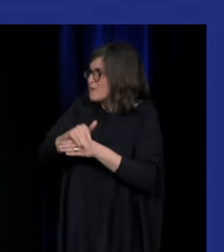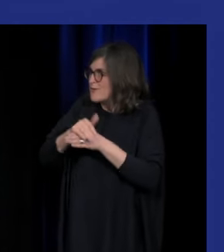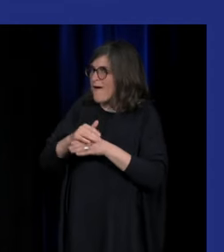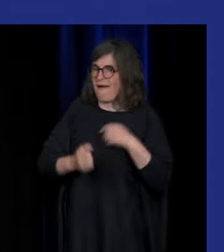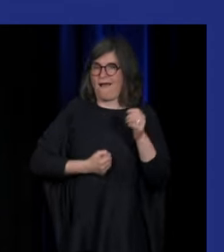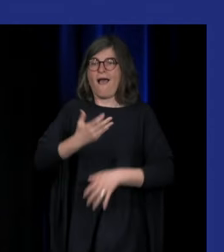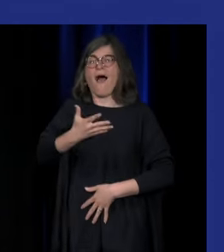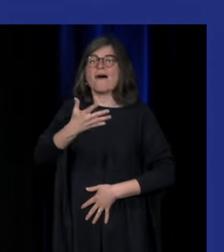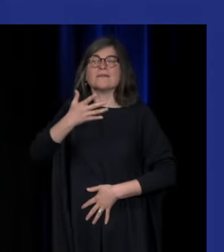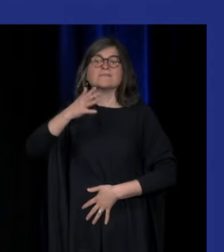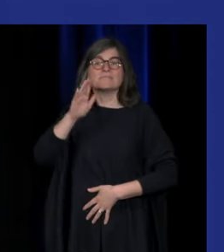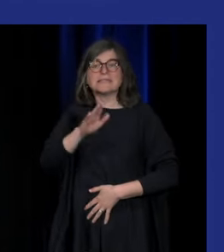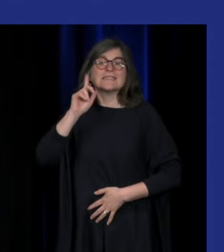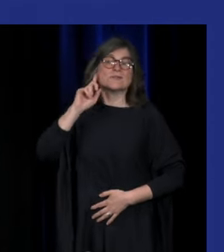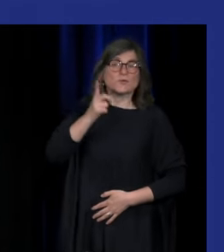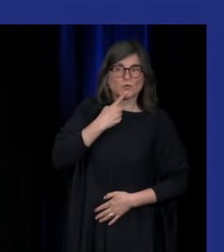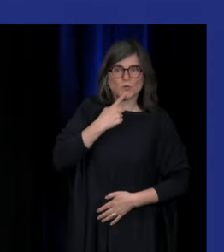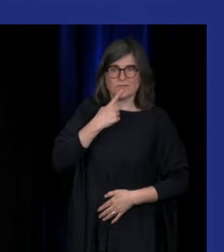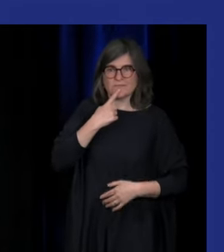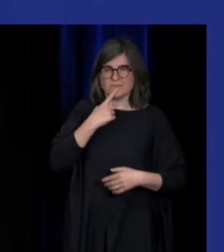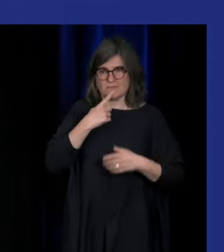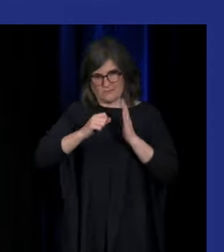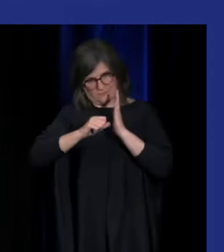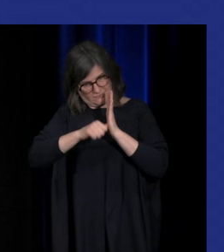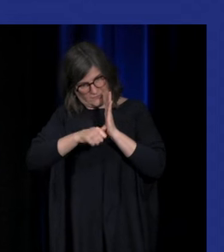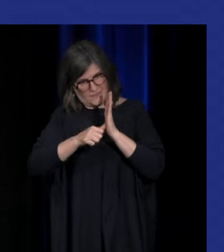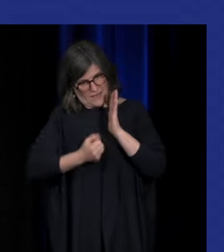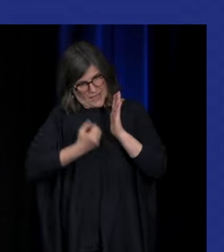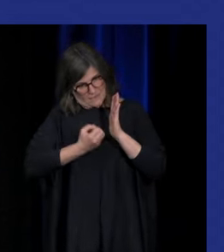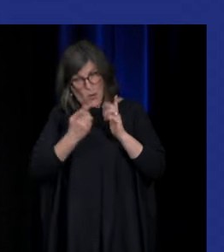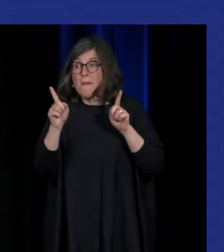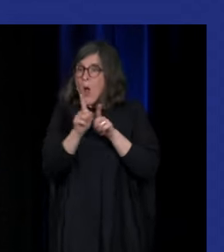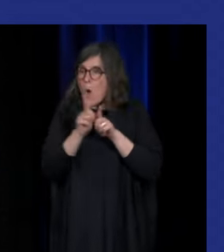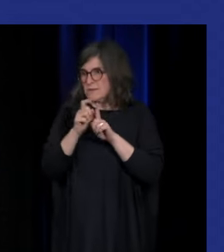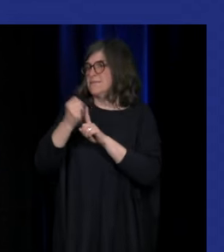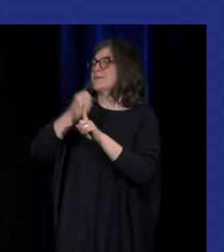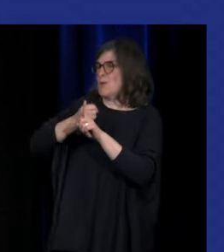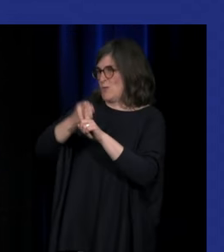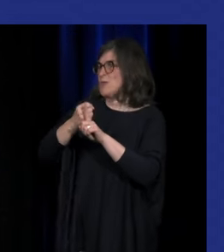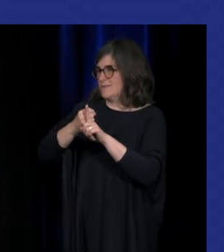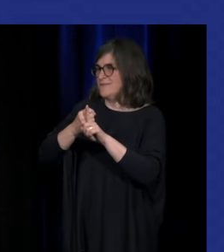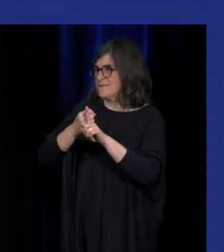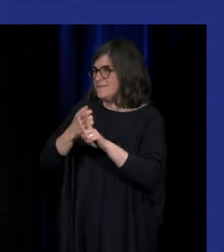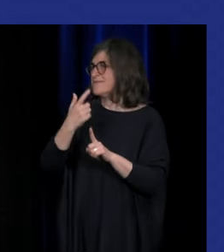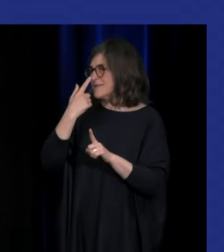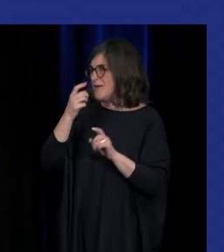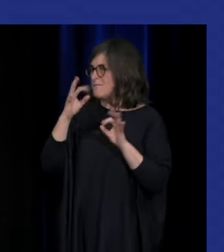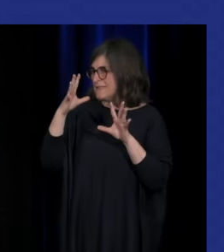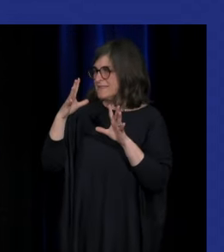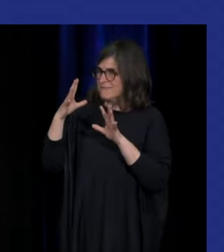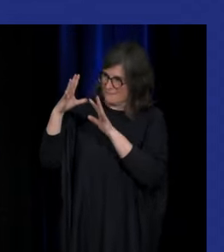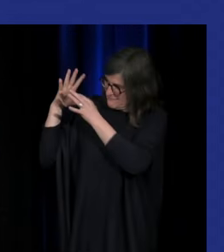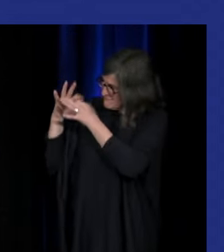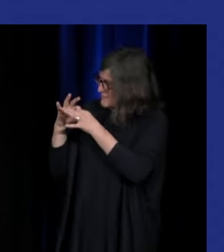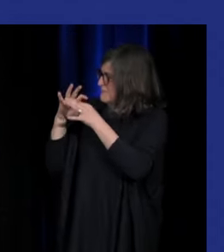expression mais aussi comme lutte comme identité et bien je crois qu'on voit se poursuivre finalement cette entreprise